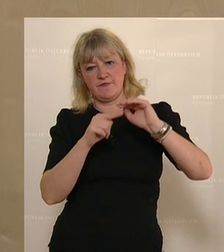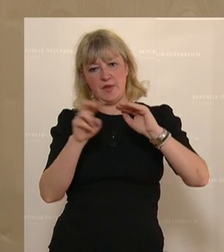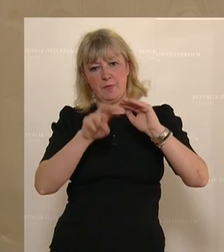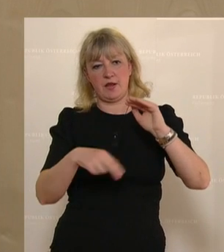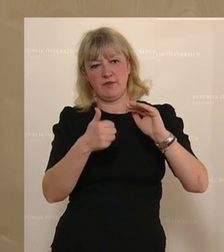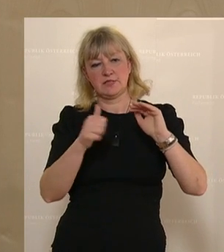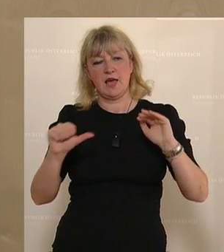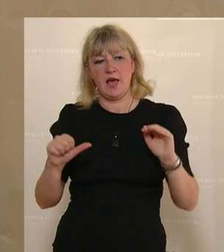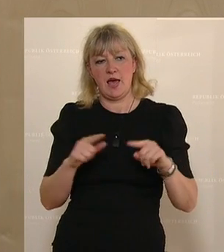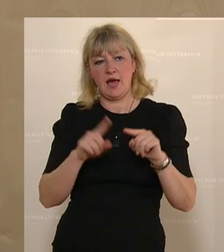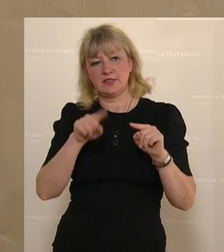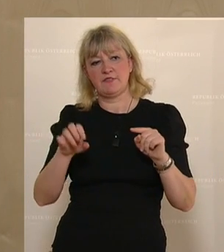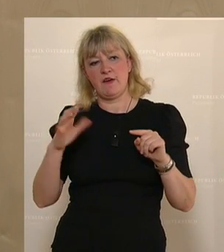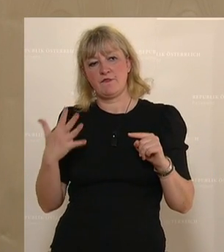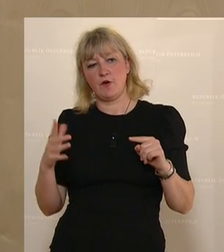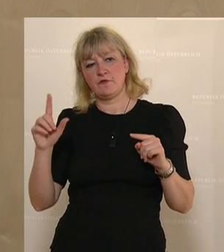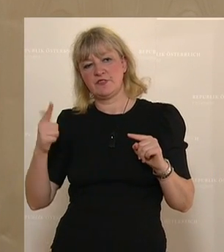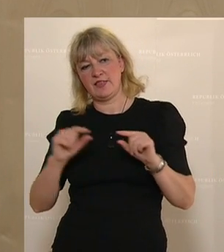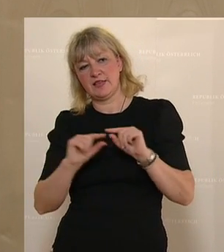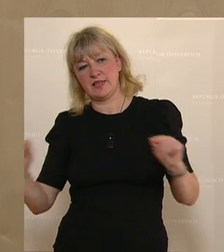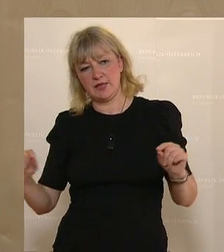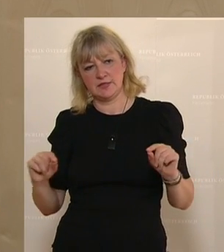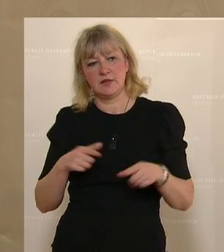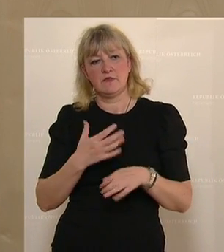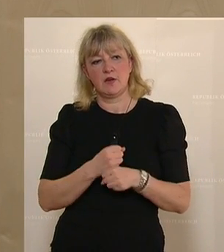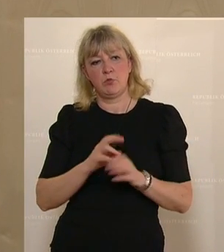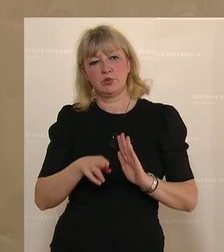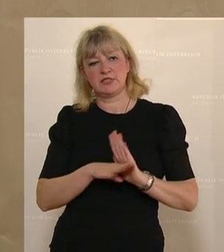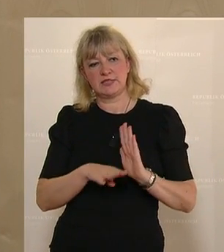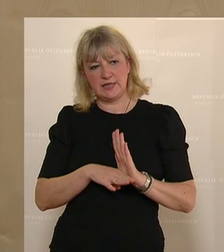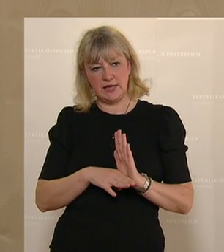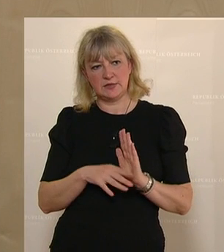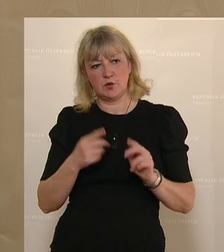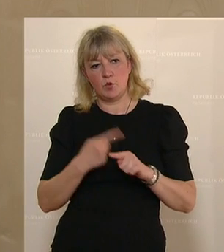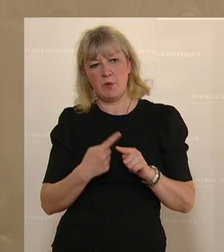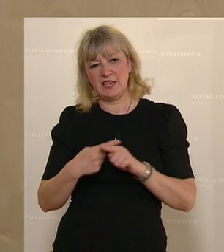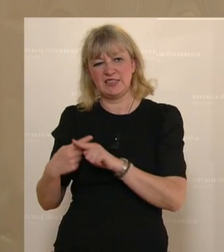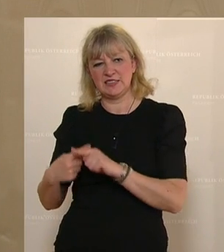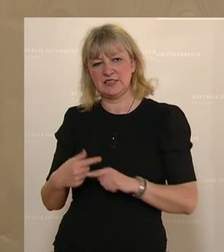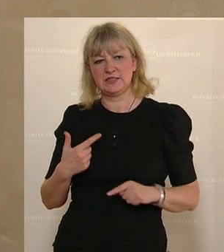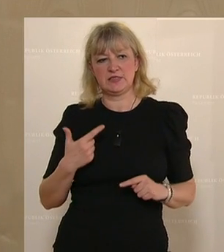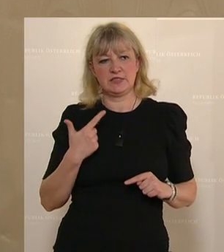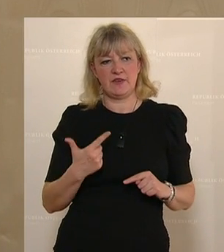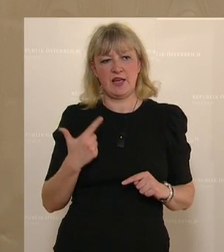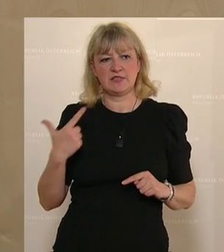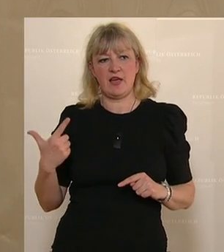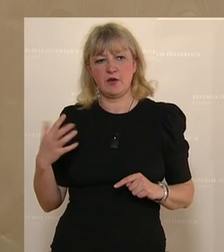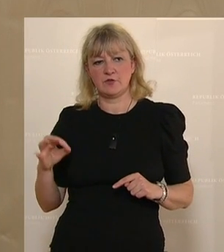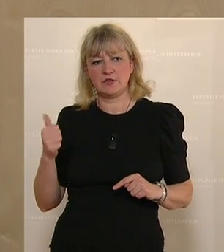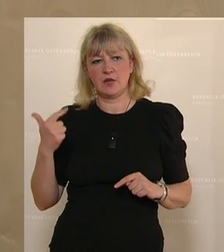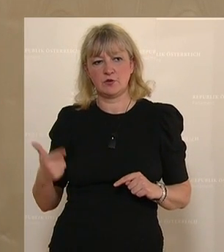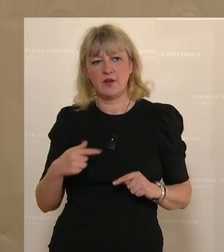Paragraf 1a Ziffer 5 zweiter Satz in der Fassung des Bundesgesetzblattes Nummer XX21